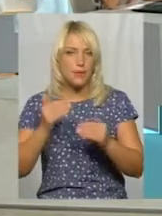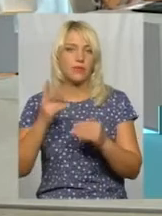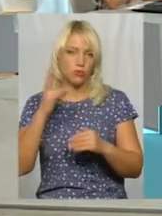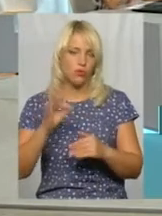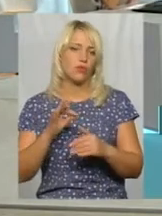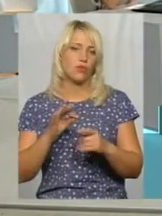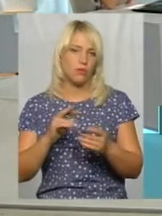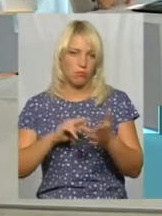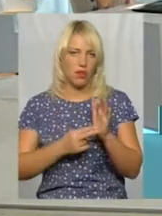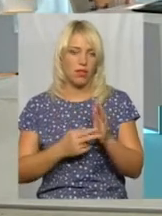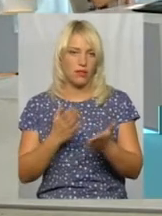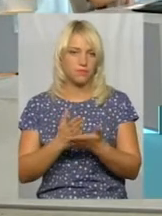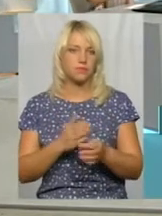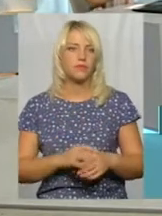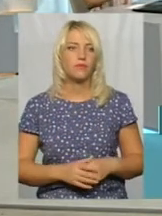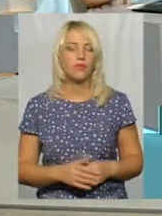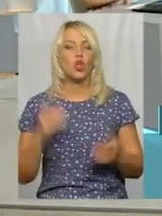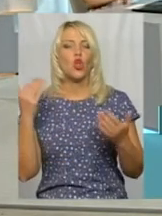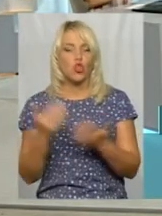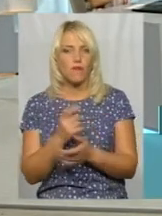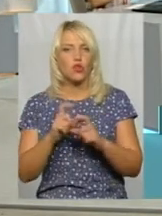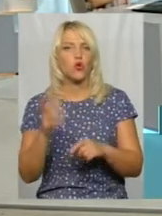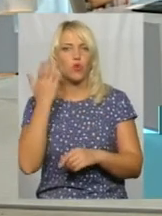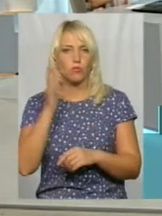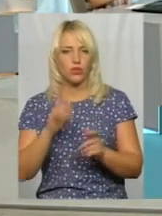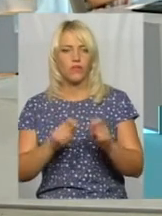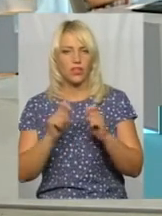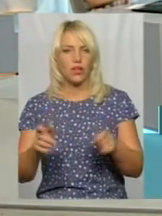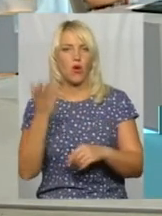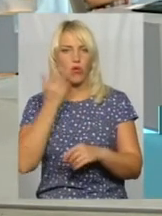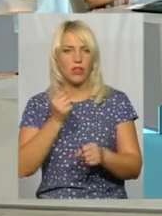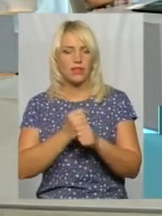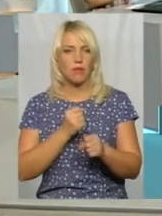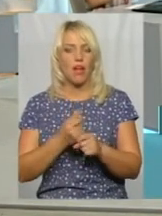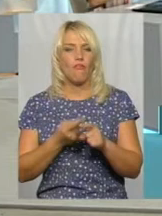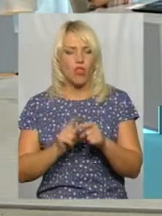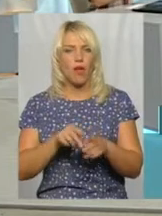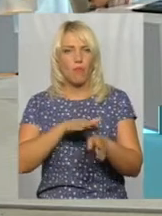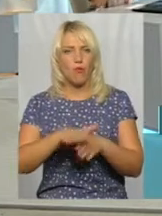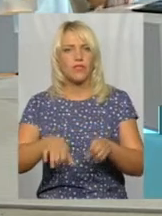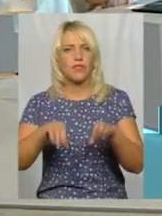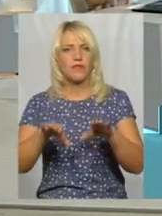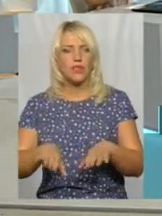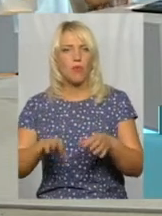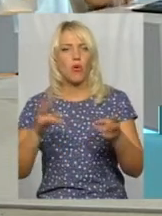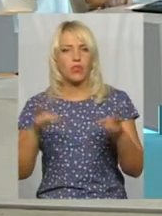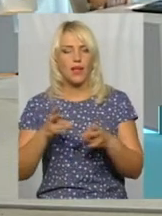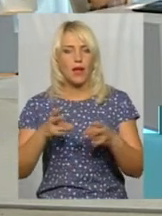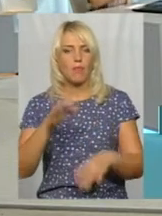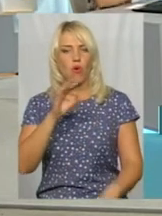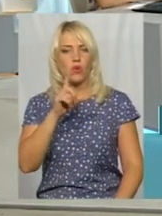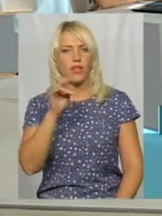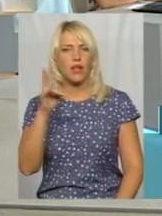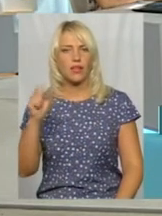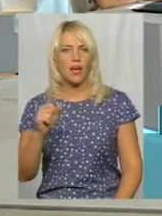Нова школа, от коли вона вже відкриється, зафункціонує, вона повністю вирішить потреби мікрорайону Озерна